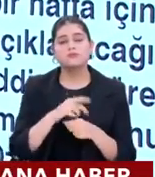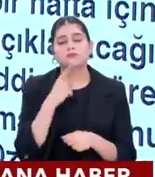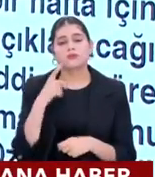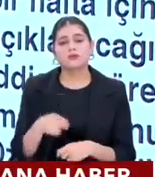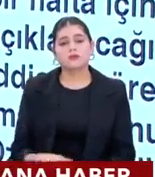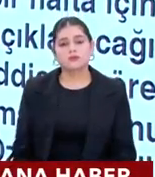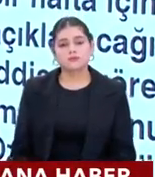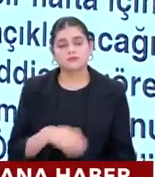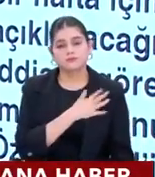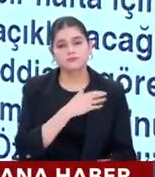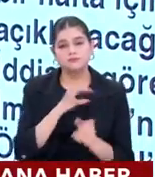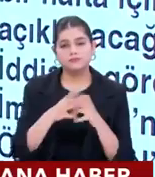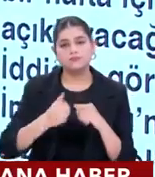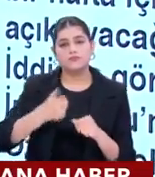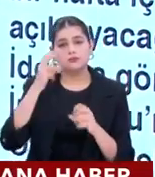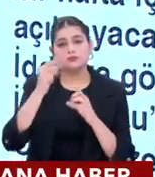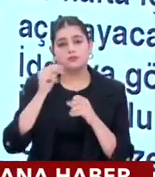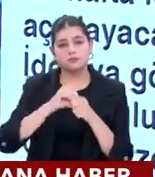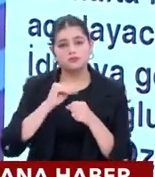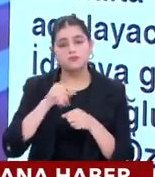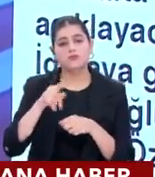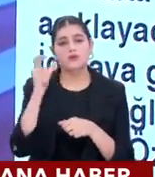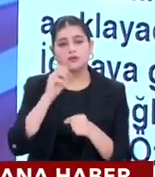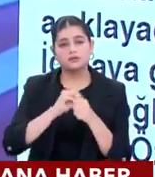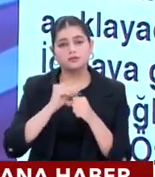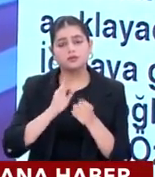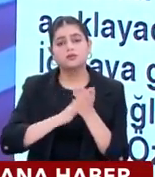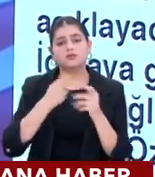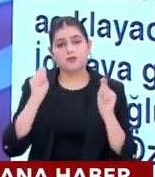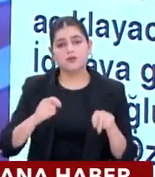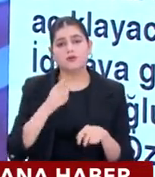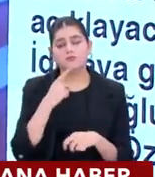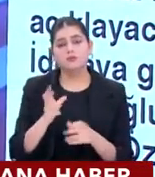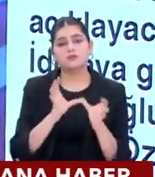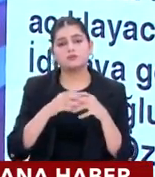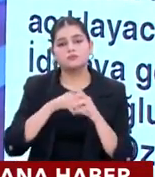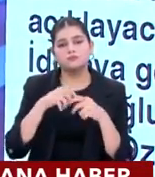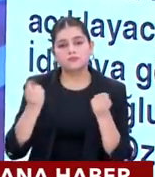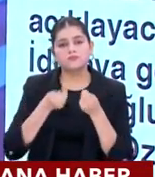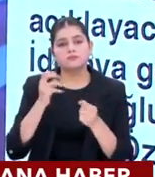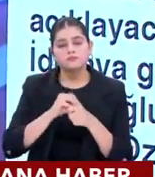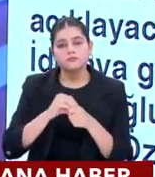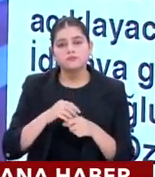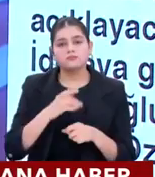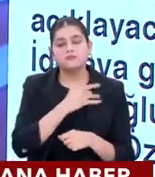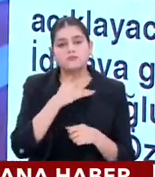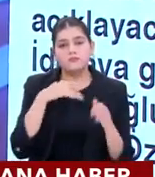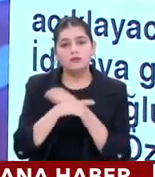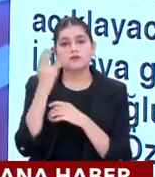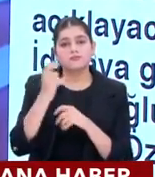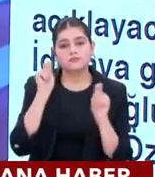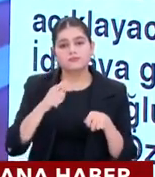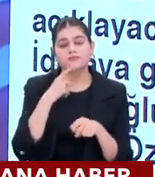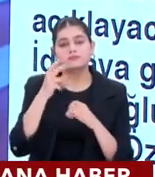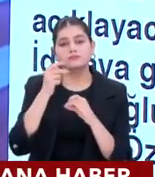Cumhuriyet Halk Partisi Grup Başkanı Özgür Özel bu ay içinde istifa edecek. Kurultay çalışmaları kapsamında Anadolu turuna çıkacak.